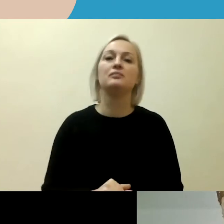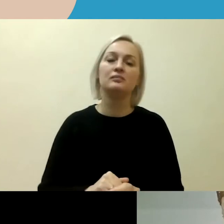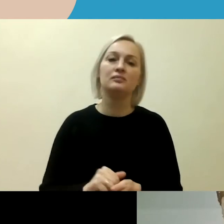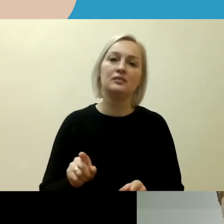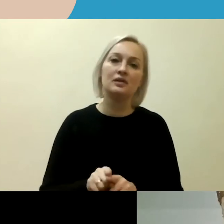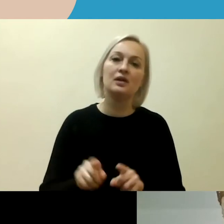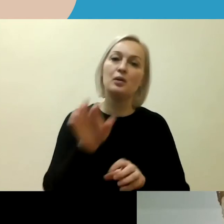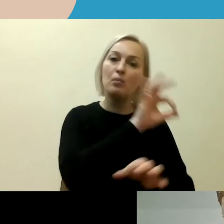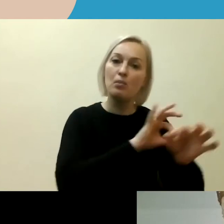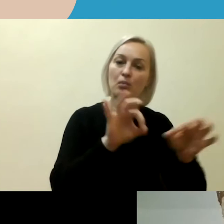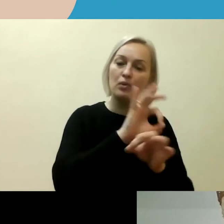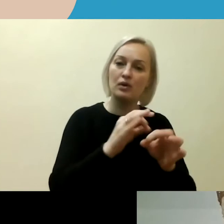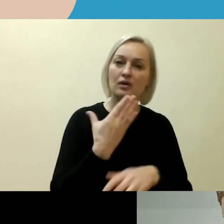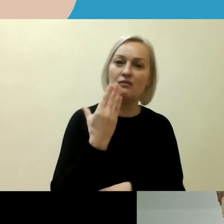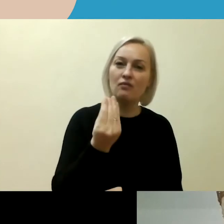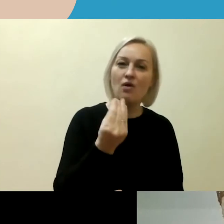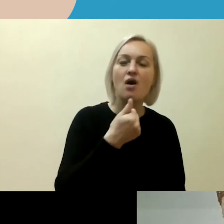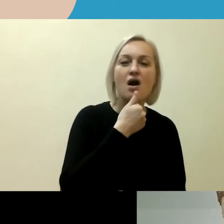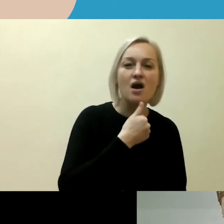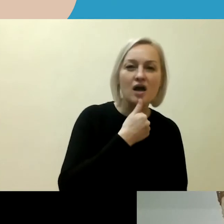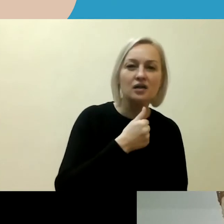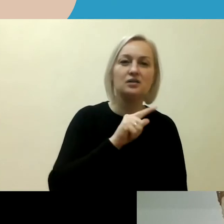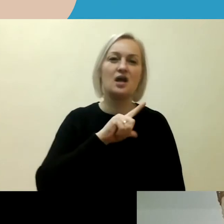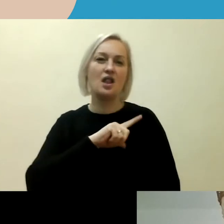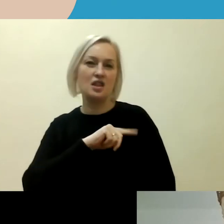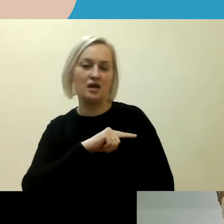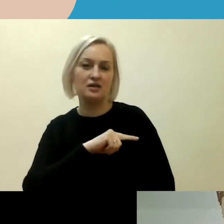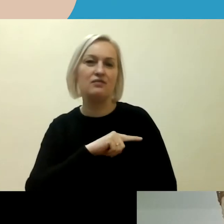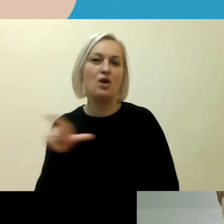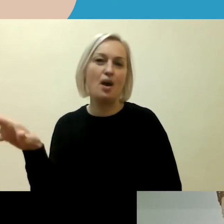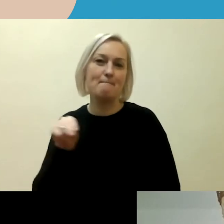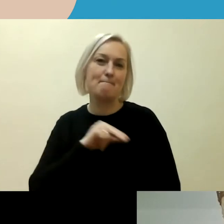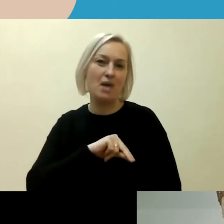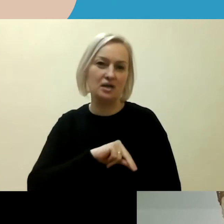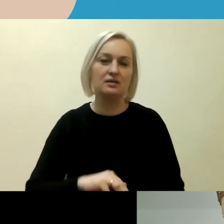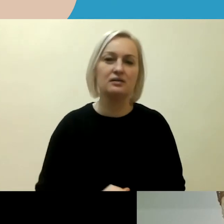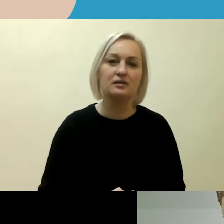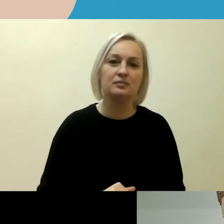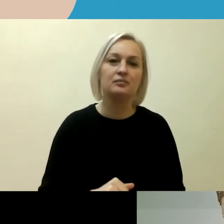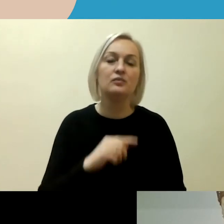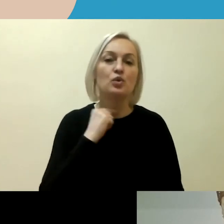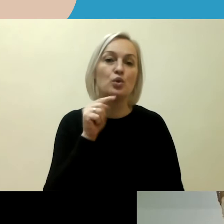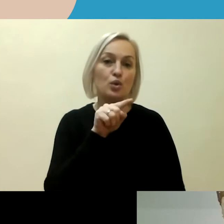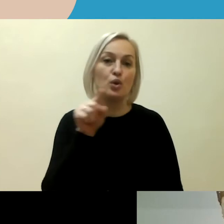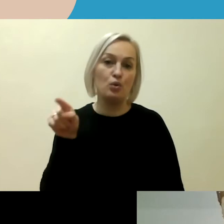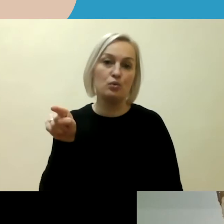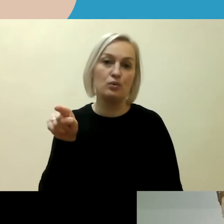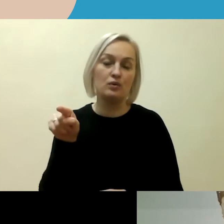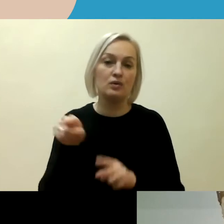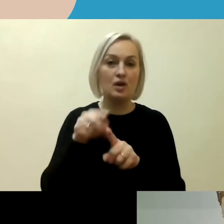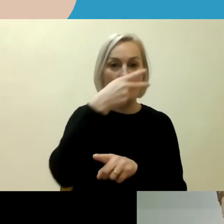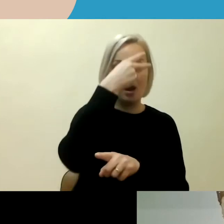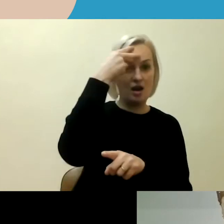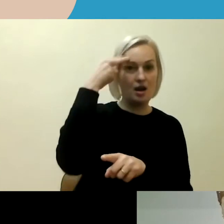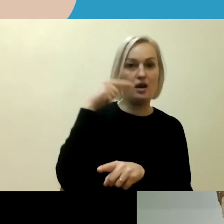Estijos ir Latvijos partneriais, tai galiu pasakyti, kad daugelio atžvilgių Lietuva atrodo